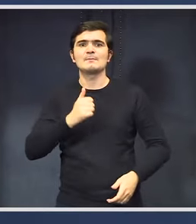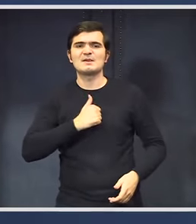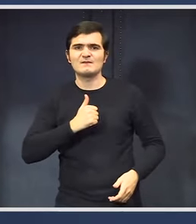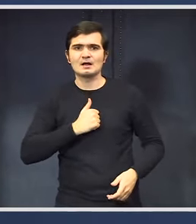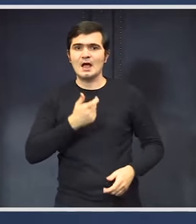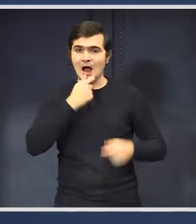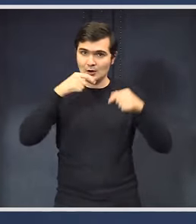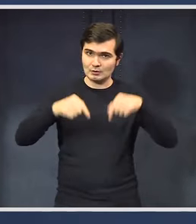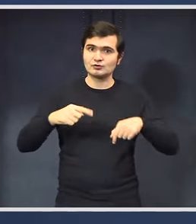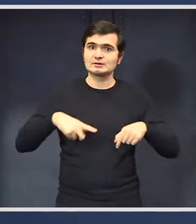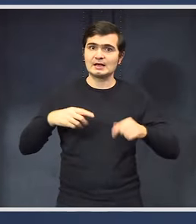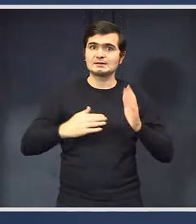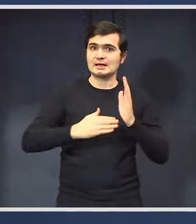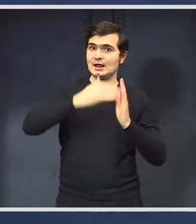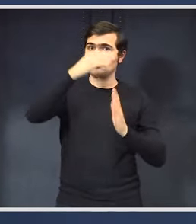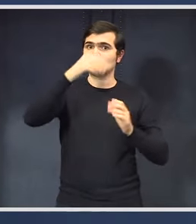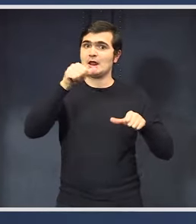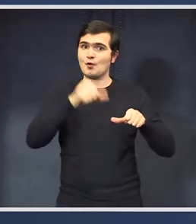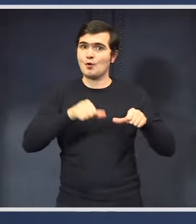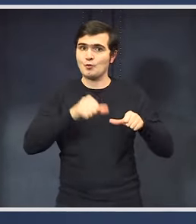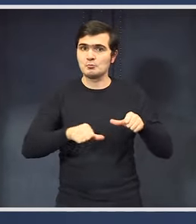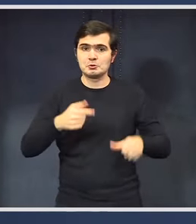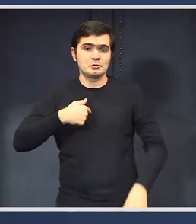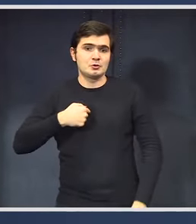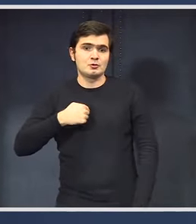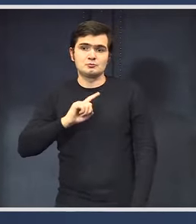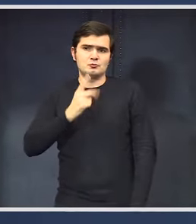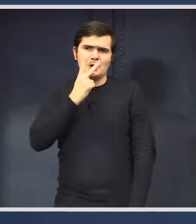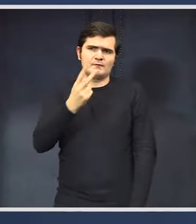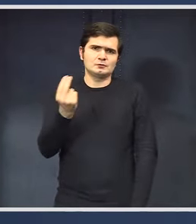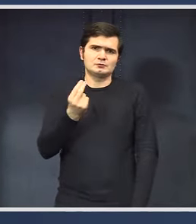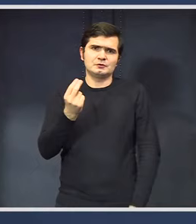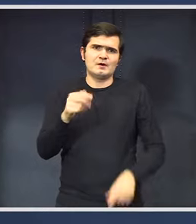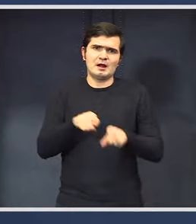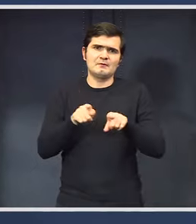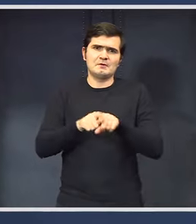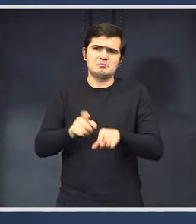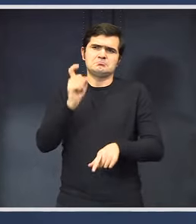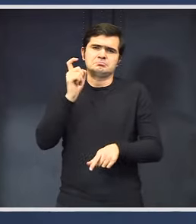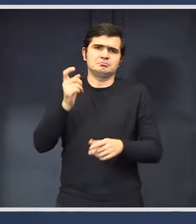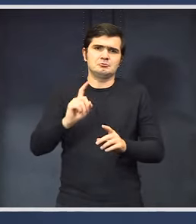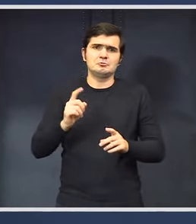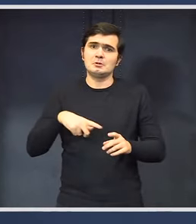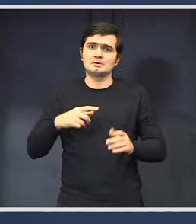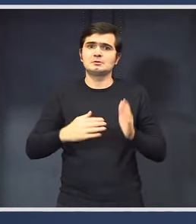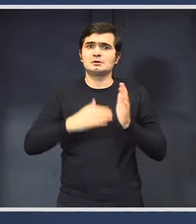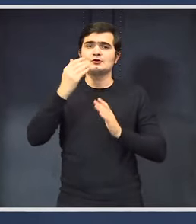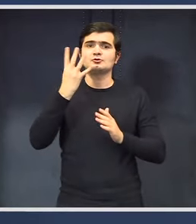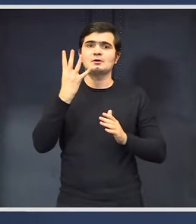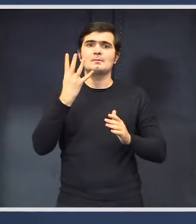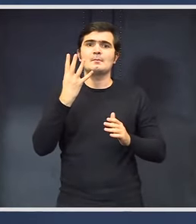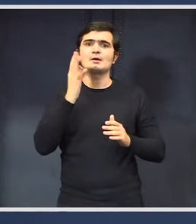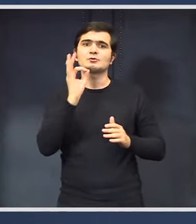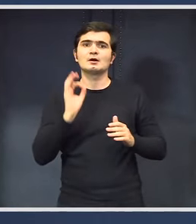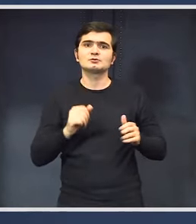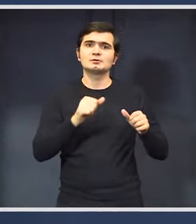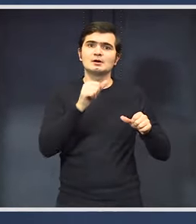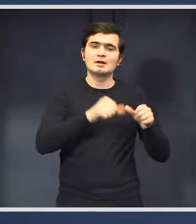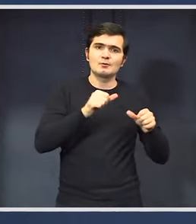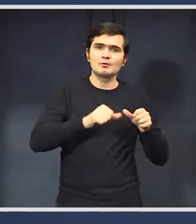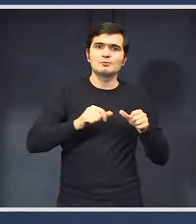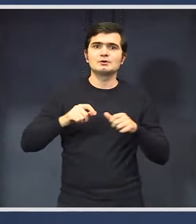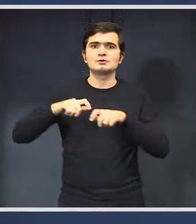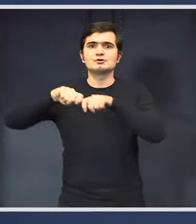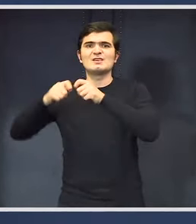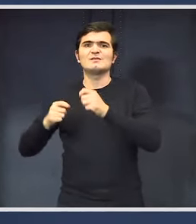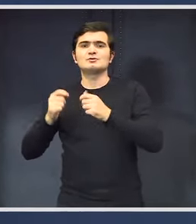un an în care estimăm creștere economică. Deci eu nu văd chiar așa rău lucru. Să ai un clar de creștere economică cu 4% și unde fie 7% înseamnă tot